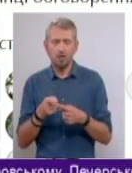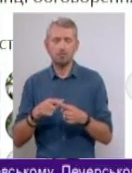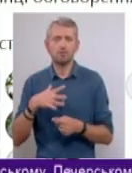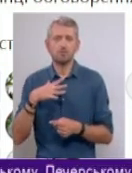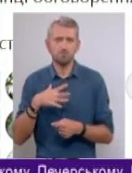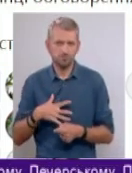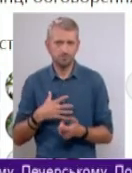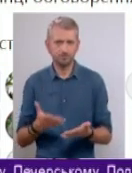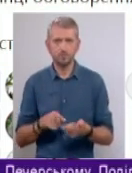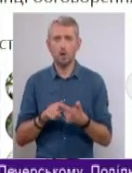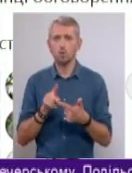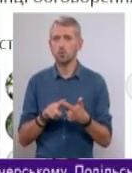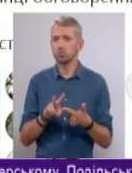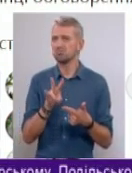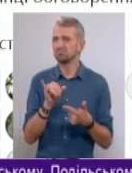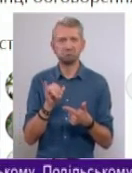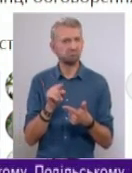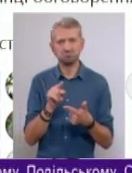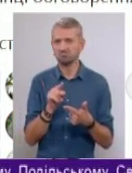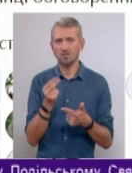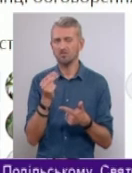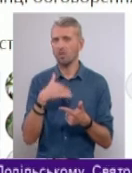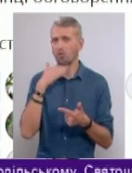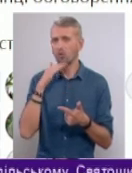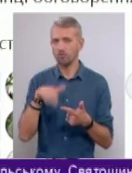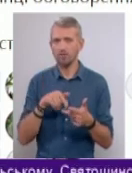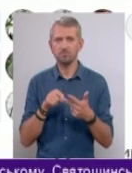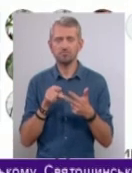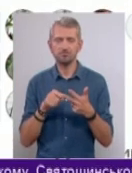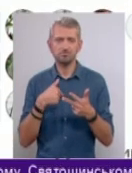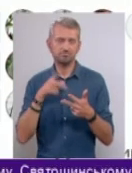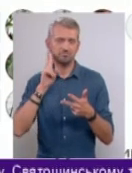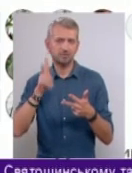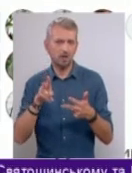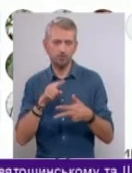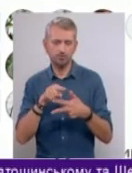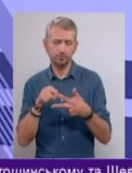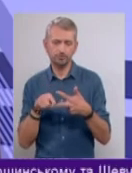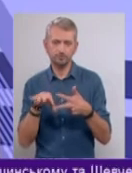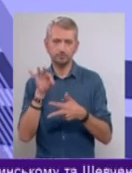вимушений захід. Другий варіант – ні, ціна вже достатня. І третій варіант – я не знаю.